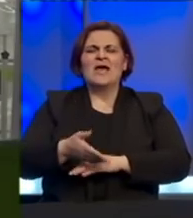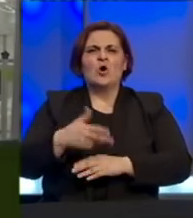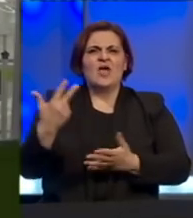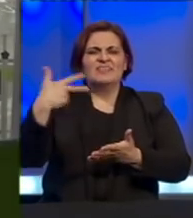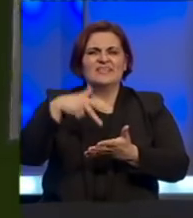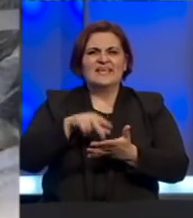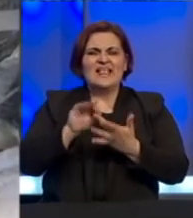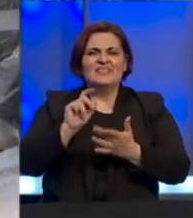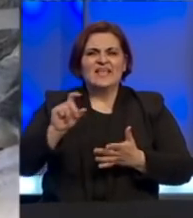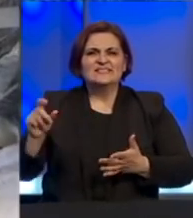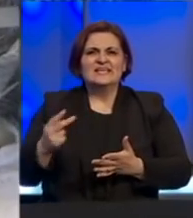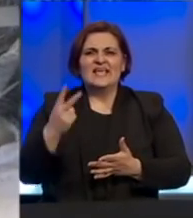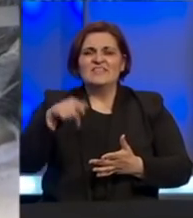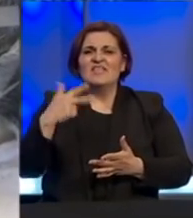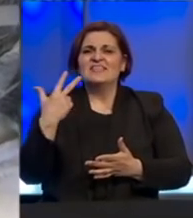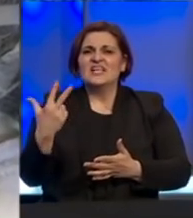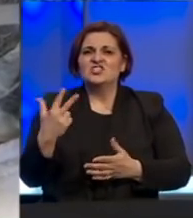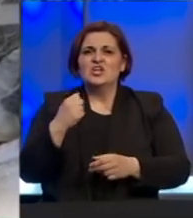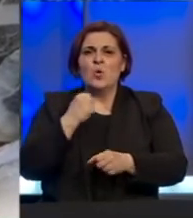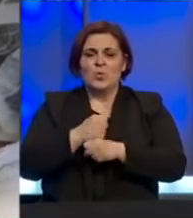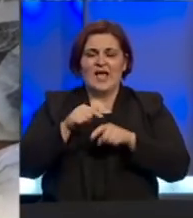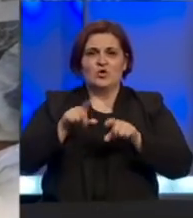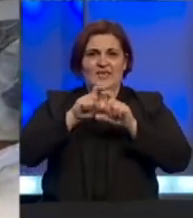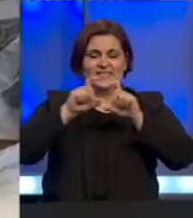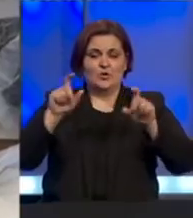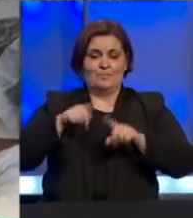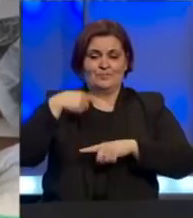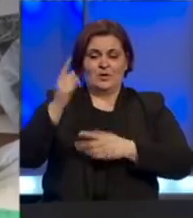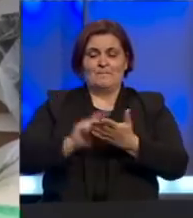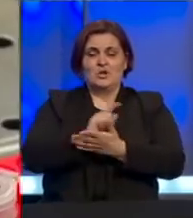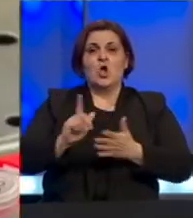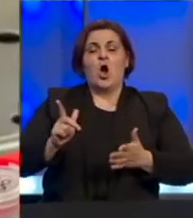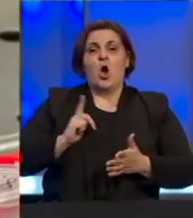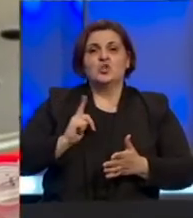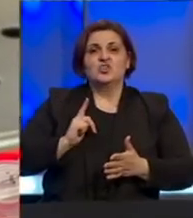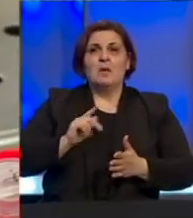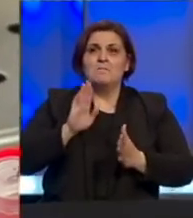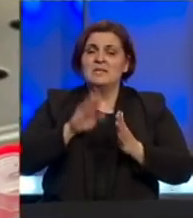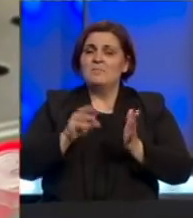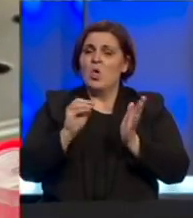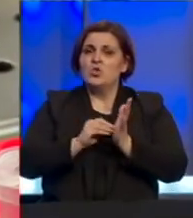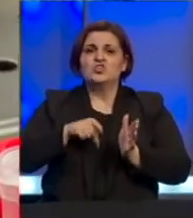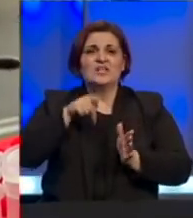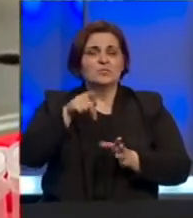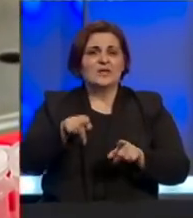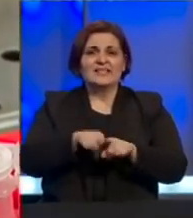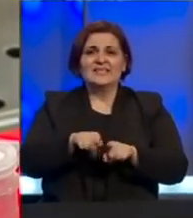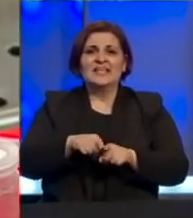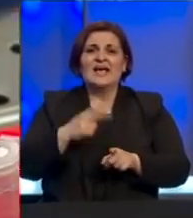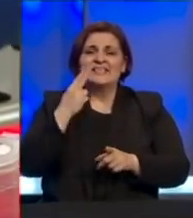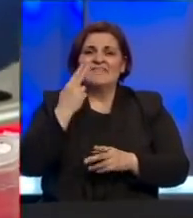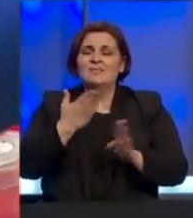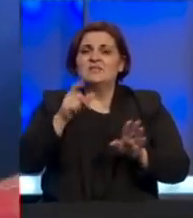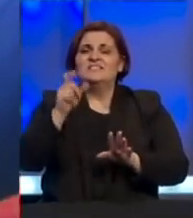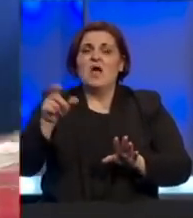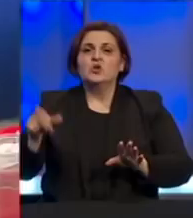testiranja, dvije trećine svih ti testiranja uradi u institutu i u naravnom periodu očekujemo minimalno još toliko da se uradi testiranje kada uzme u obzir sve